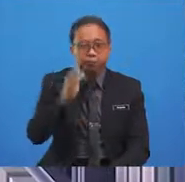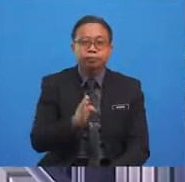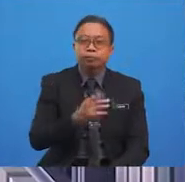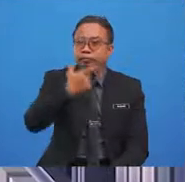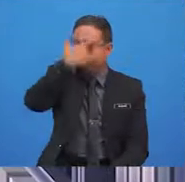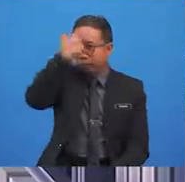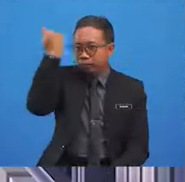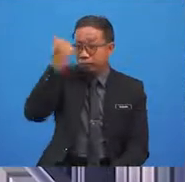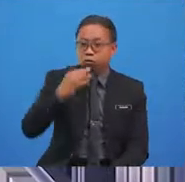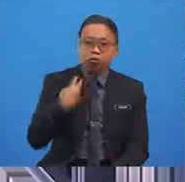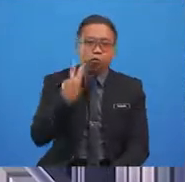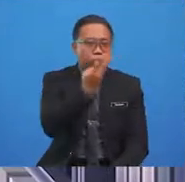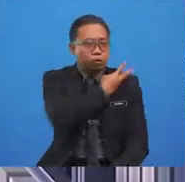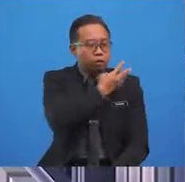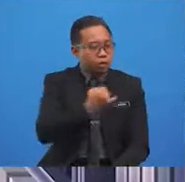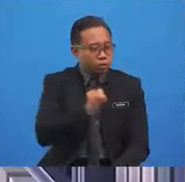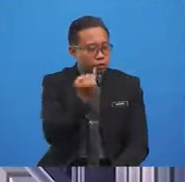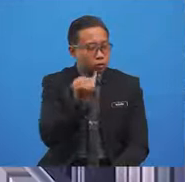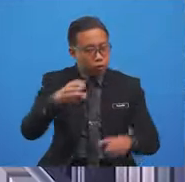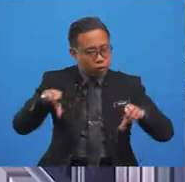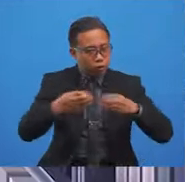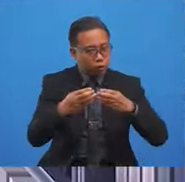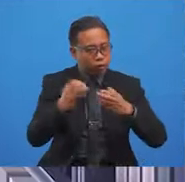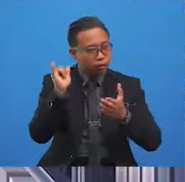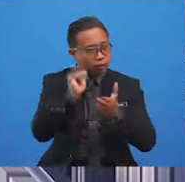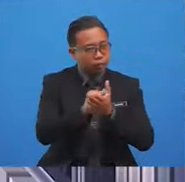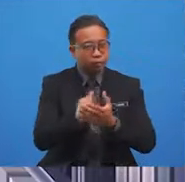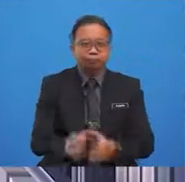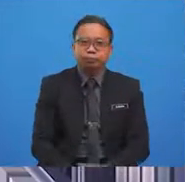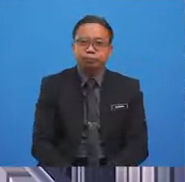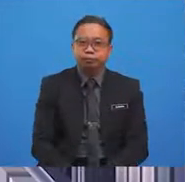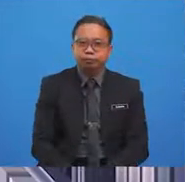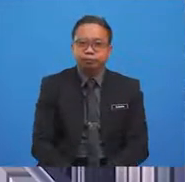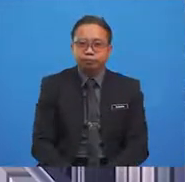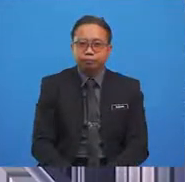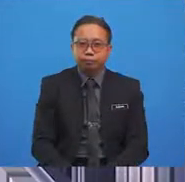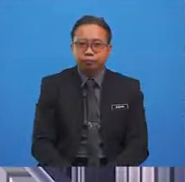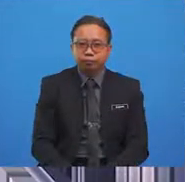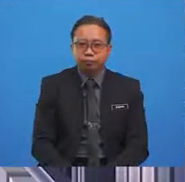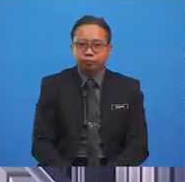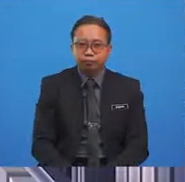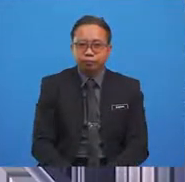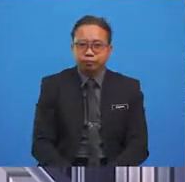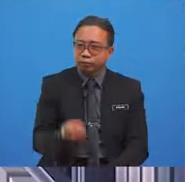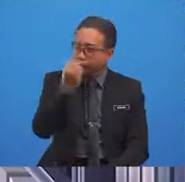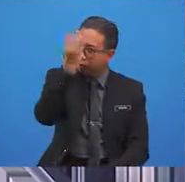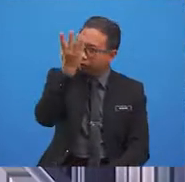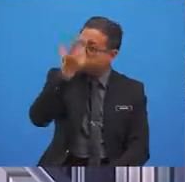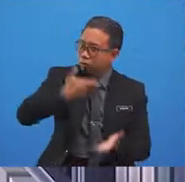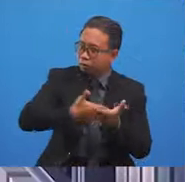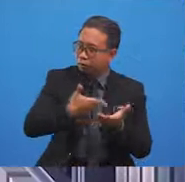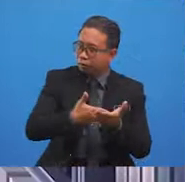we enjoy doing it. Oh, the envelope is trying to tell us something.